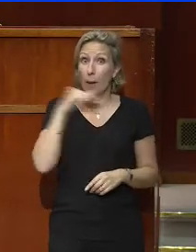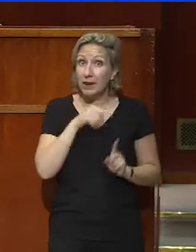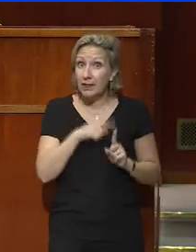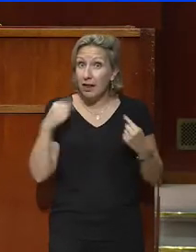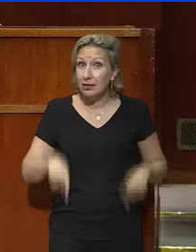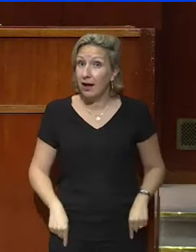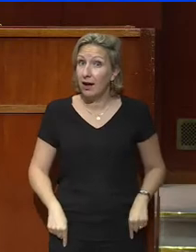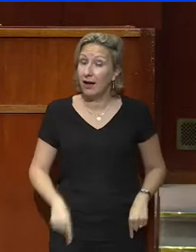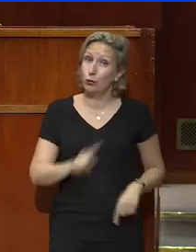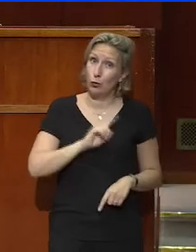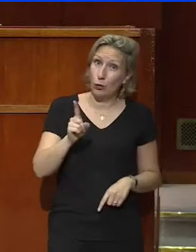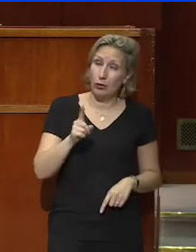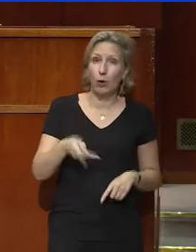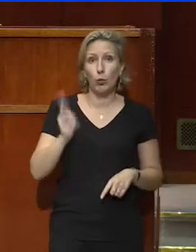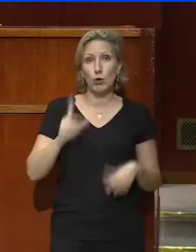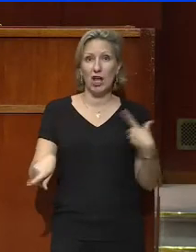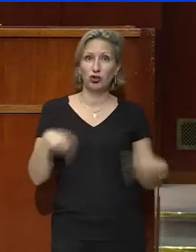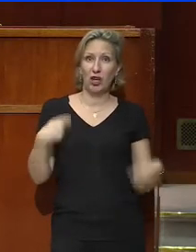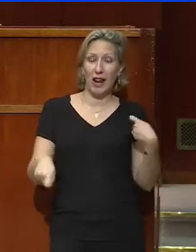ni le plus agile.